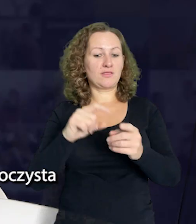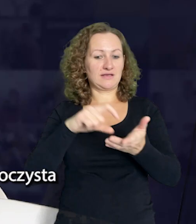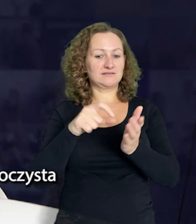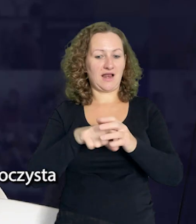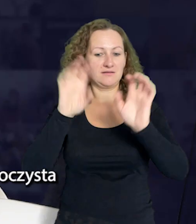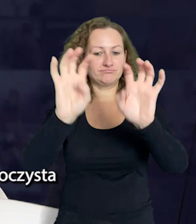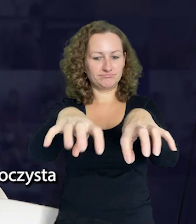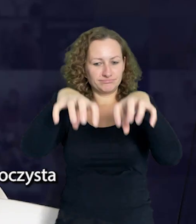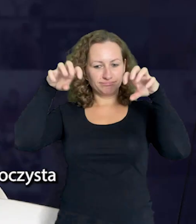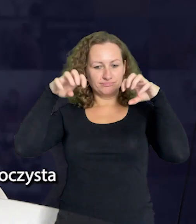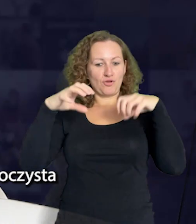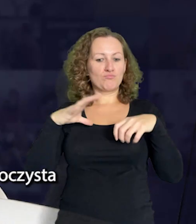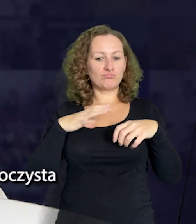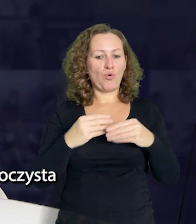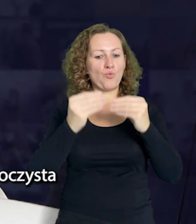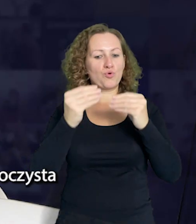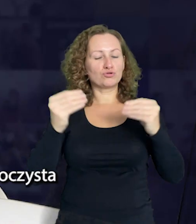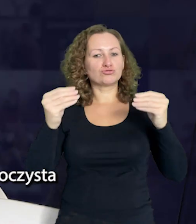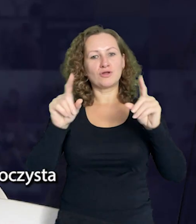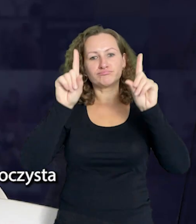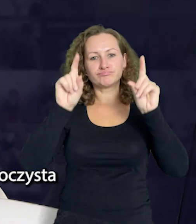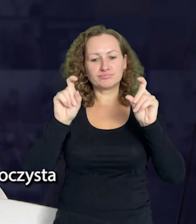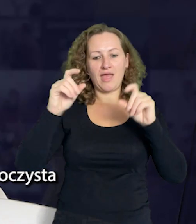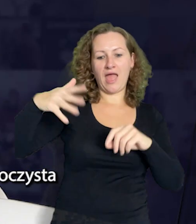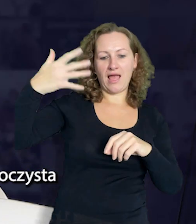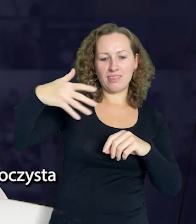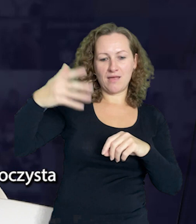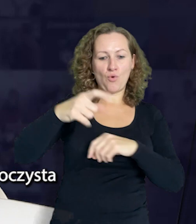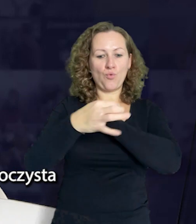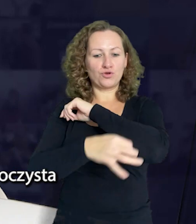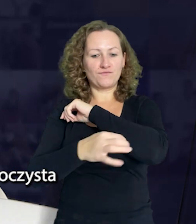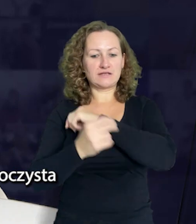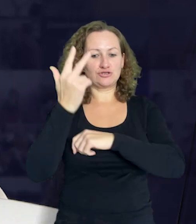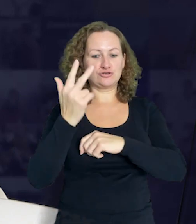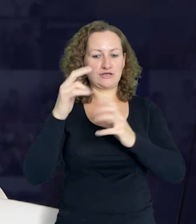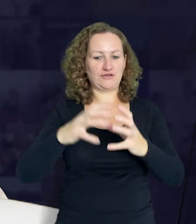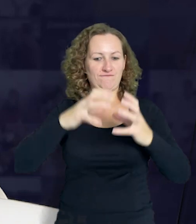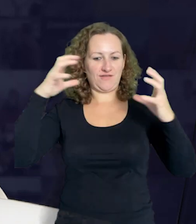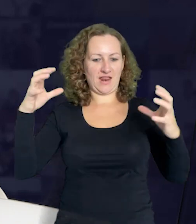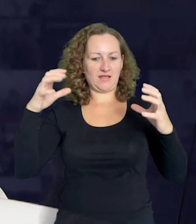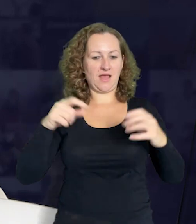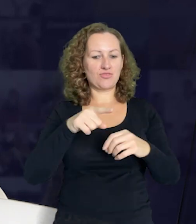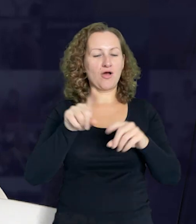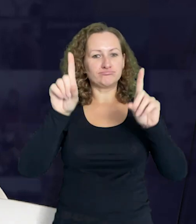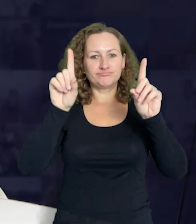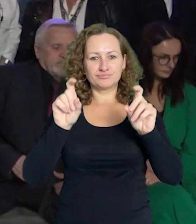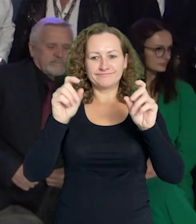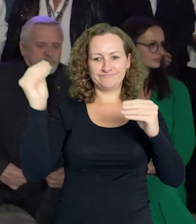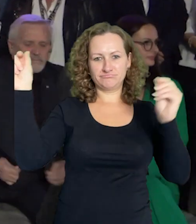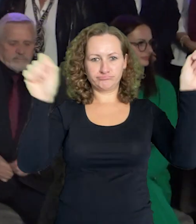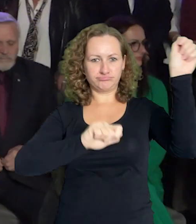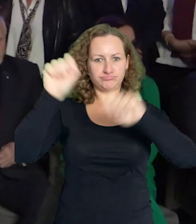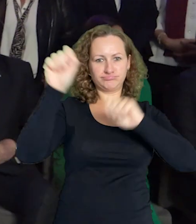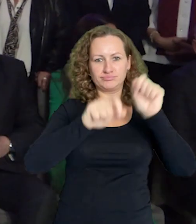4 października w sali widowiskowej SCK odbyła się uroczysta inauguracja roku akademickiego Uniwersytetu III wieku S-Centrum.